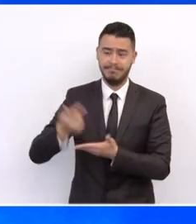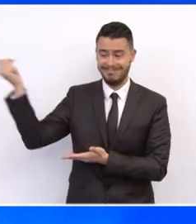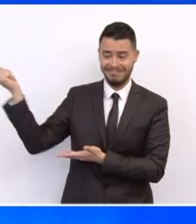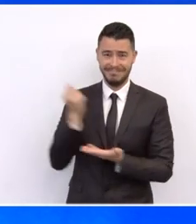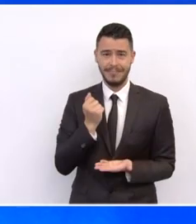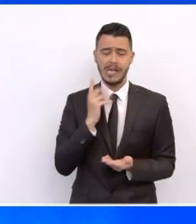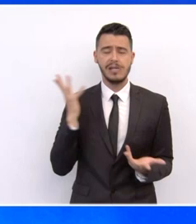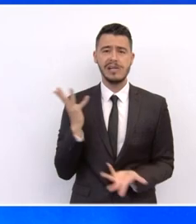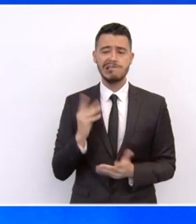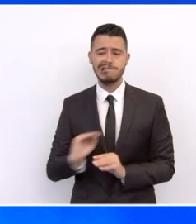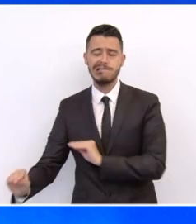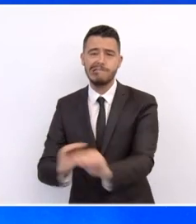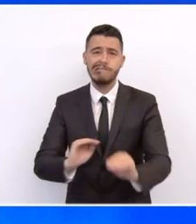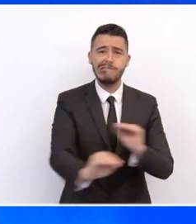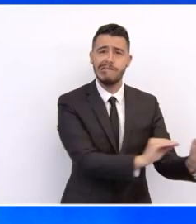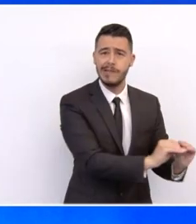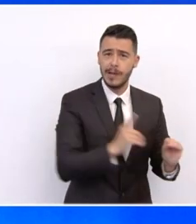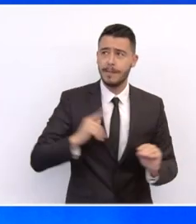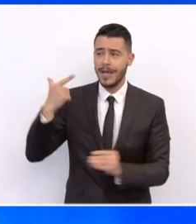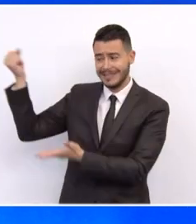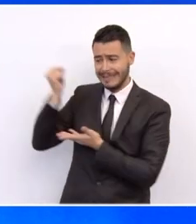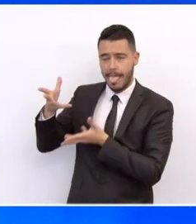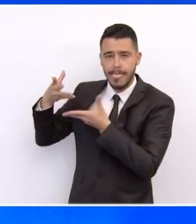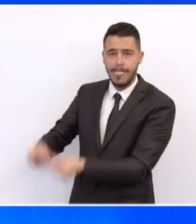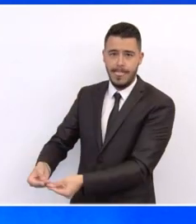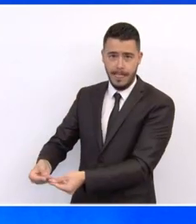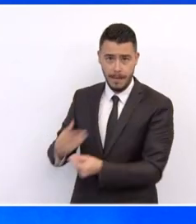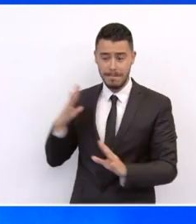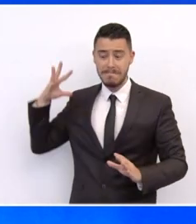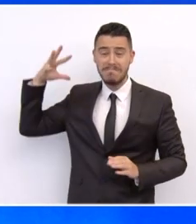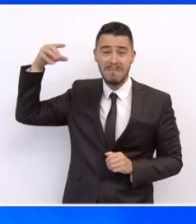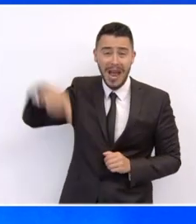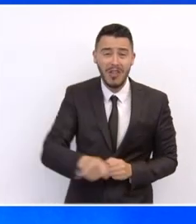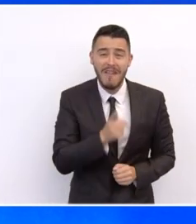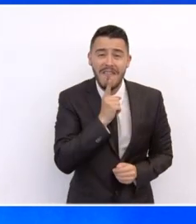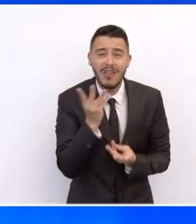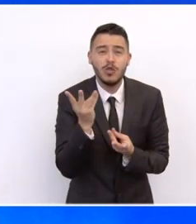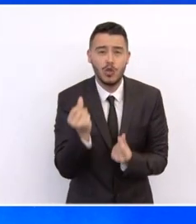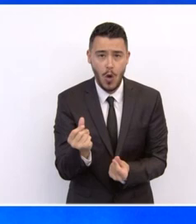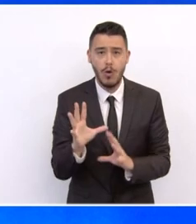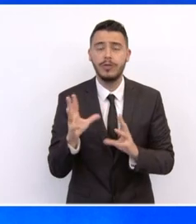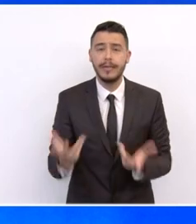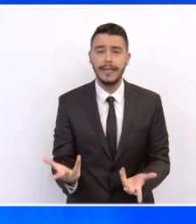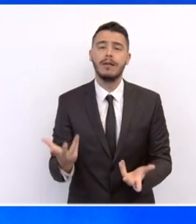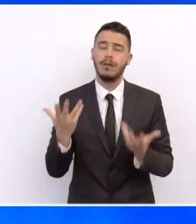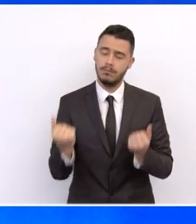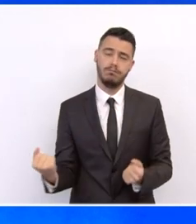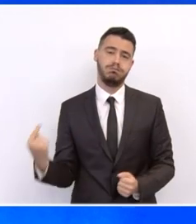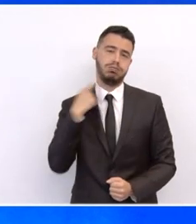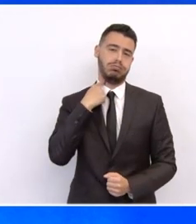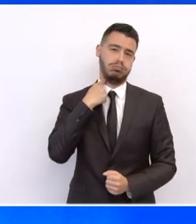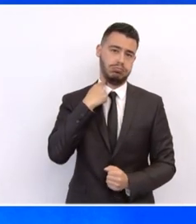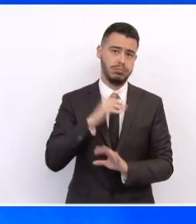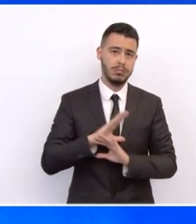όχι το μόνιμο αναπτυξιακό αποτέλεσμα. Αυτός ο τρόπος μας πήρκησε έως σήμερα σίγουρα με καλύτερες υποδομές. Απέτυχε όμως να δώσει